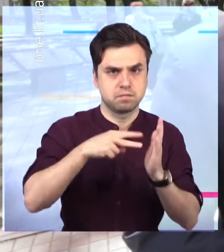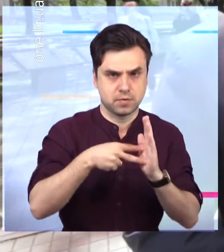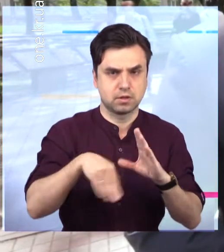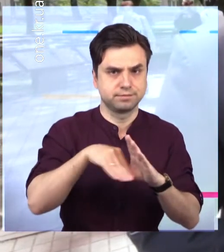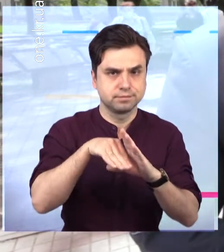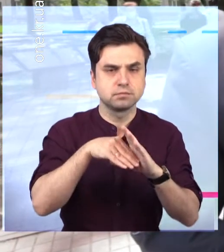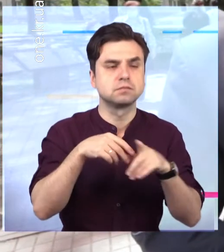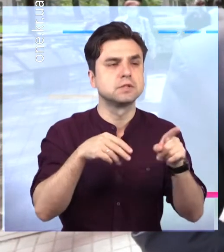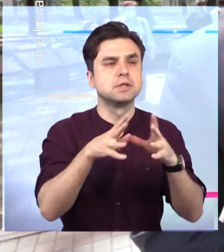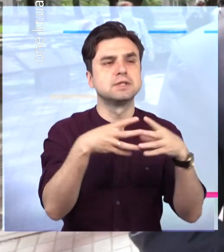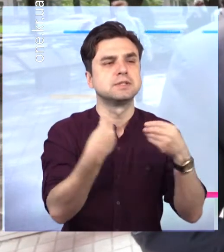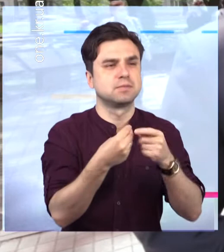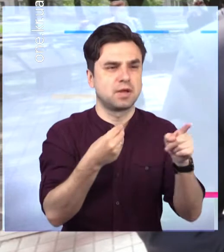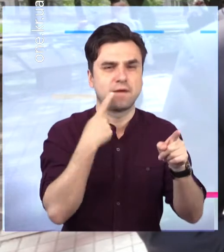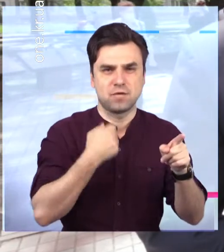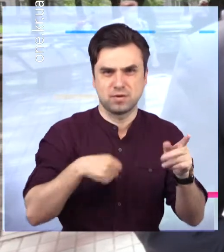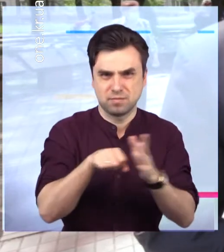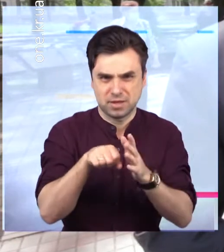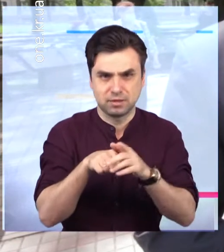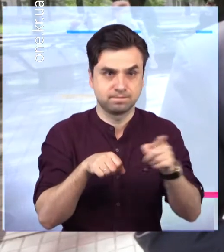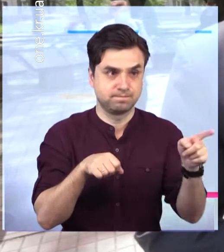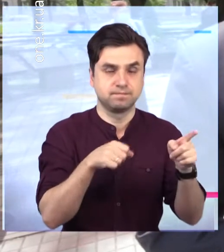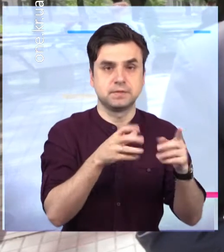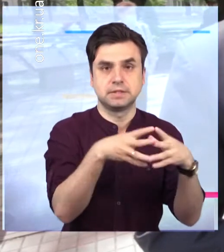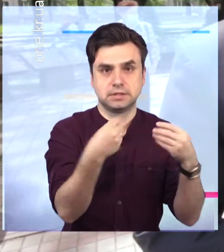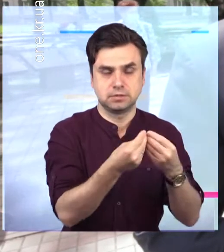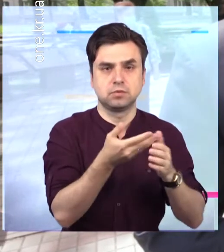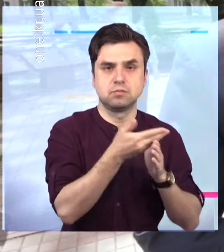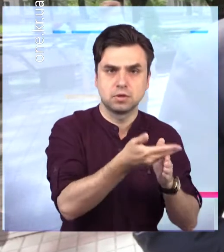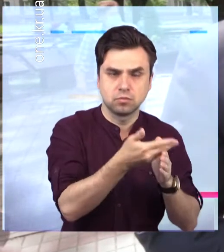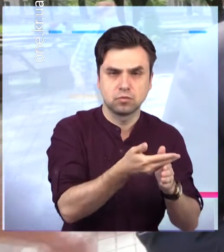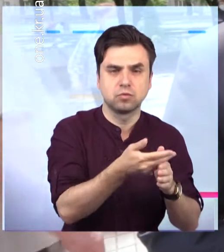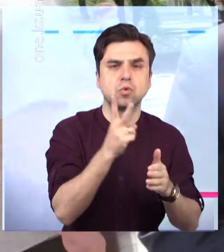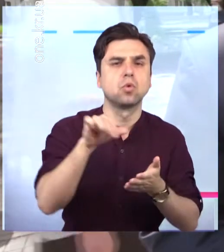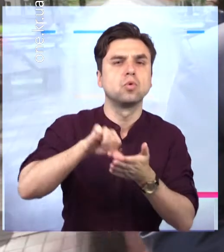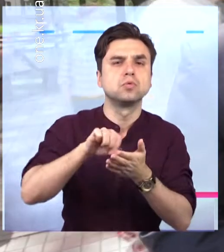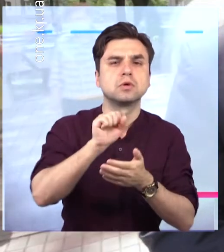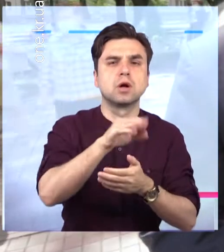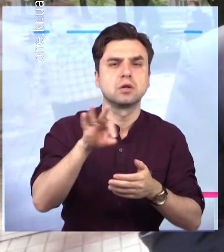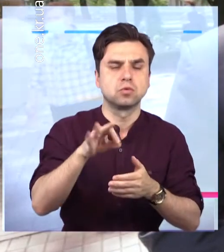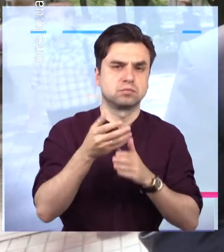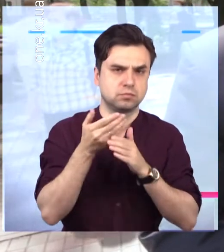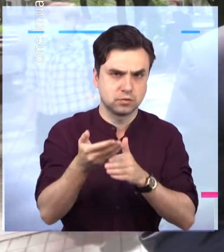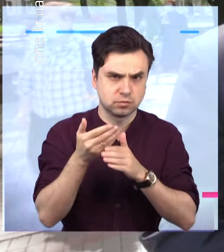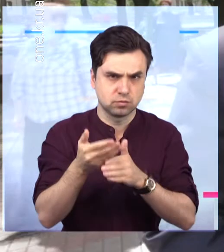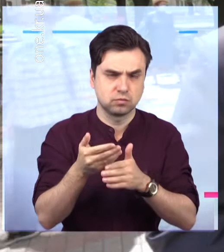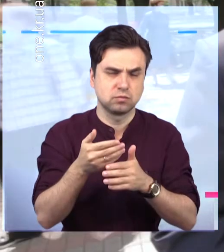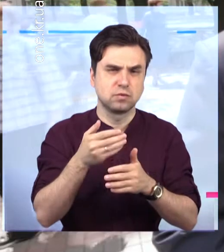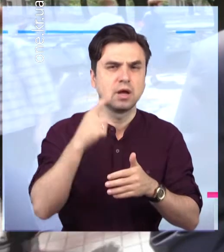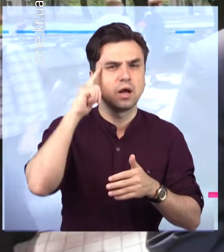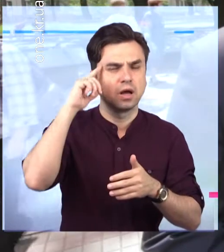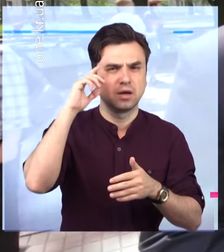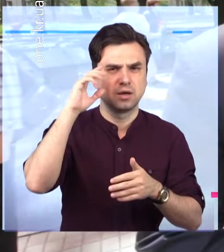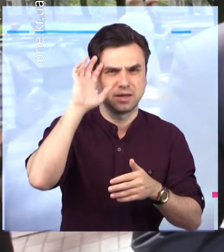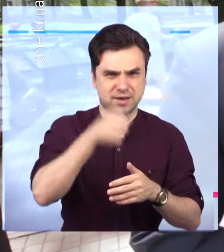підтримку сімей, загиблих воїнів, а також на підтримку учасників АТО. Кривий Ріг завжди пам